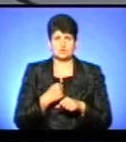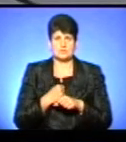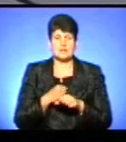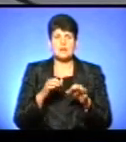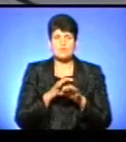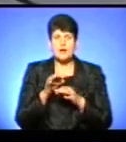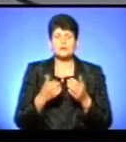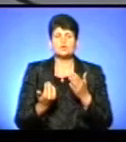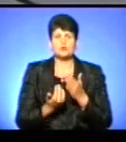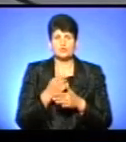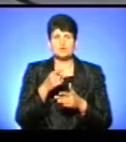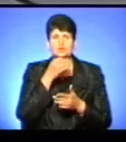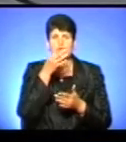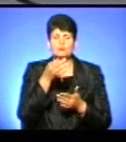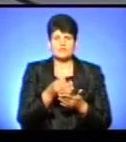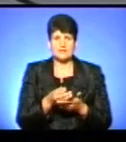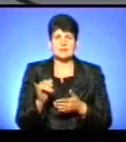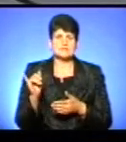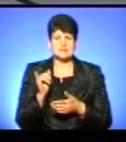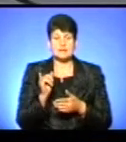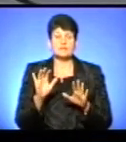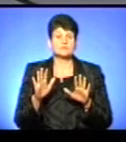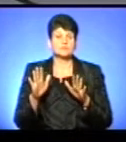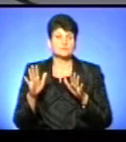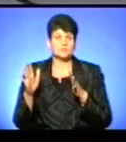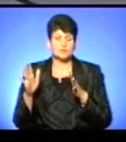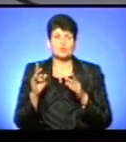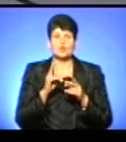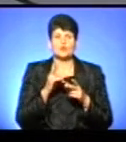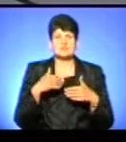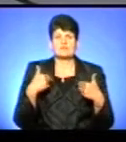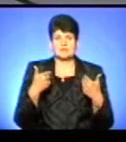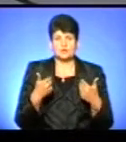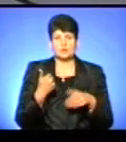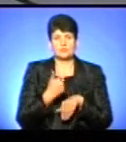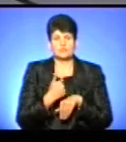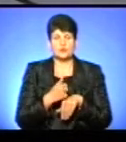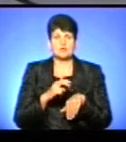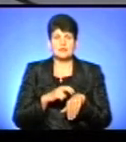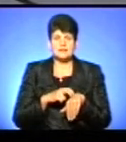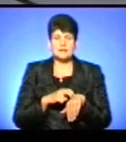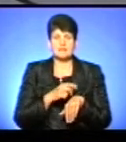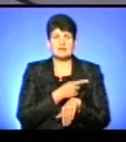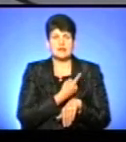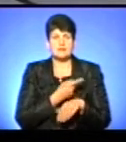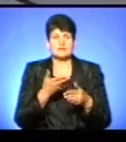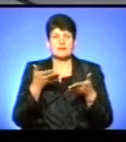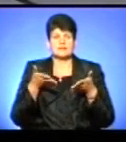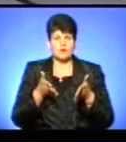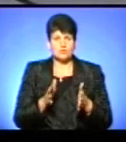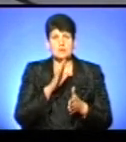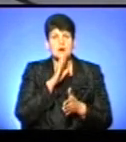проєкт новий, щодо відповідальності, так і в разі чого, до кого звертатися. До головного лікаря лікарні, де народжувала